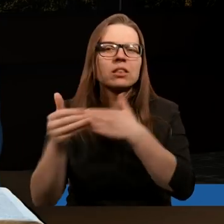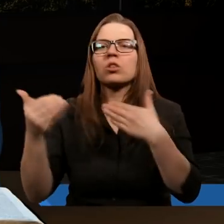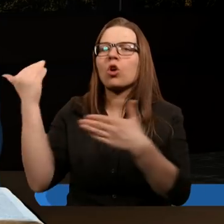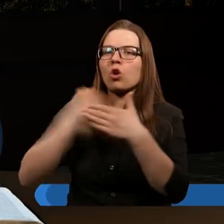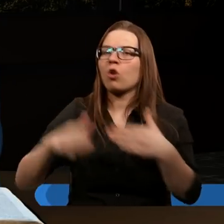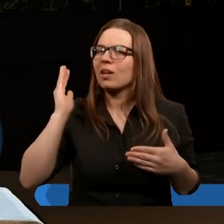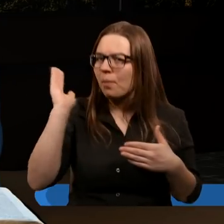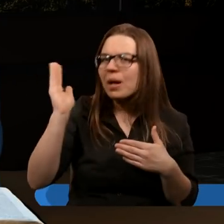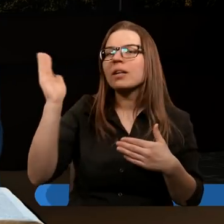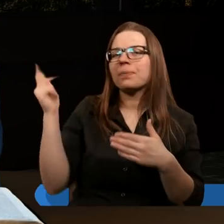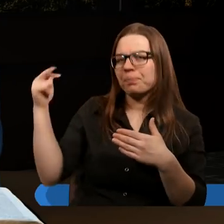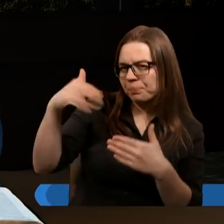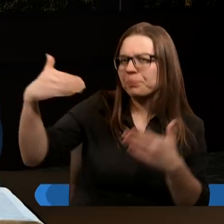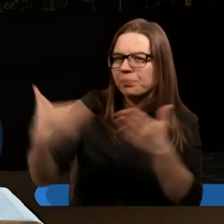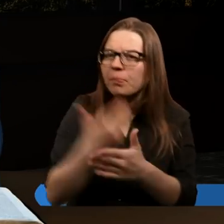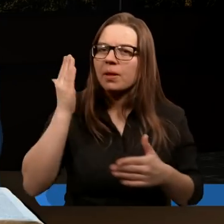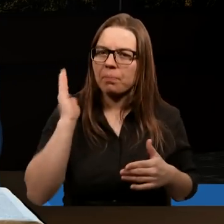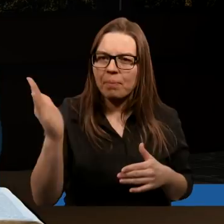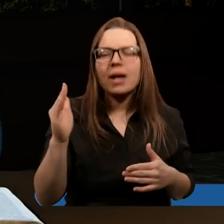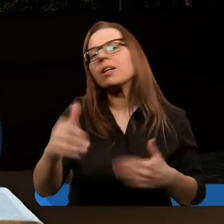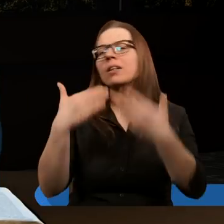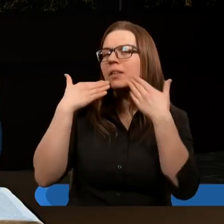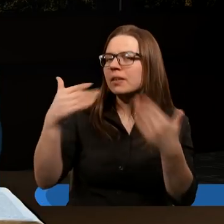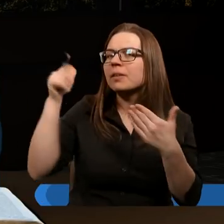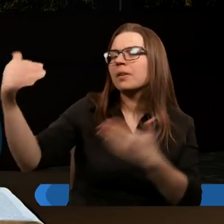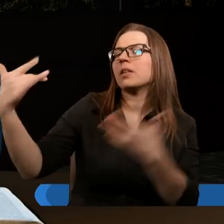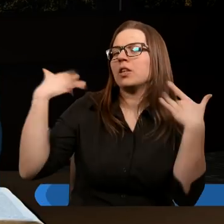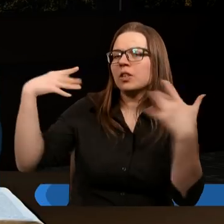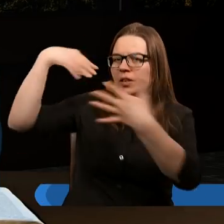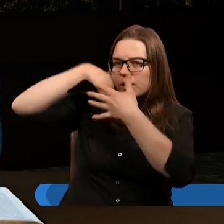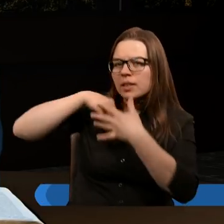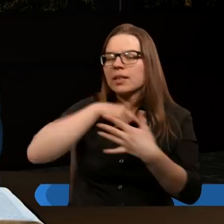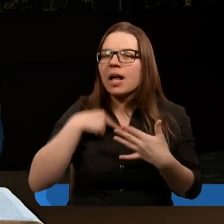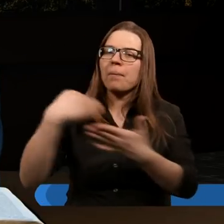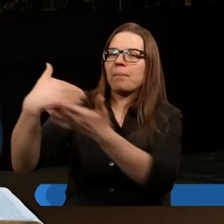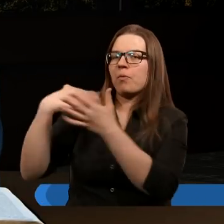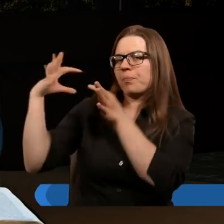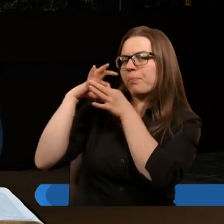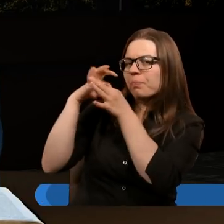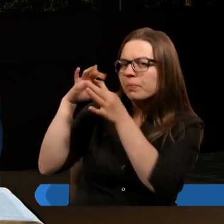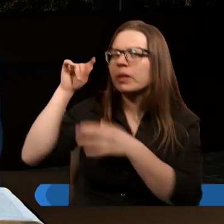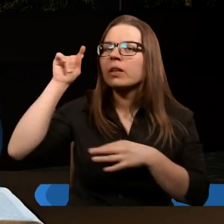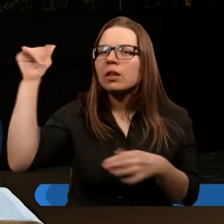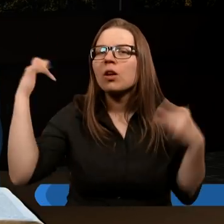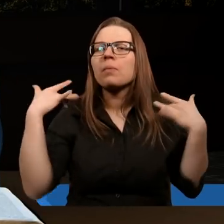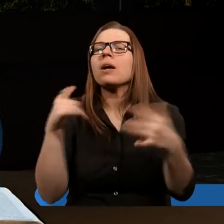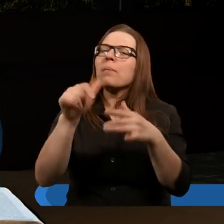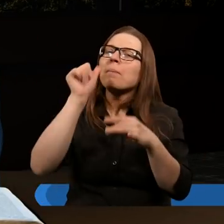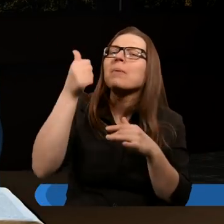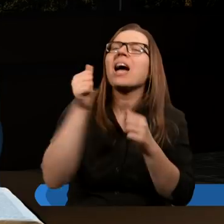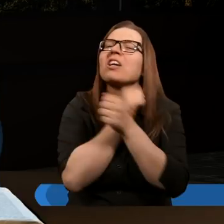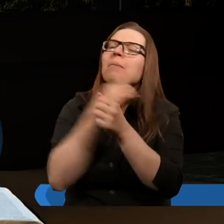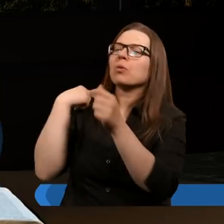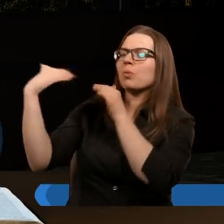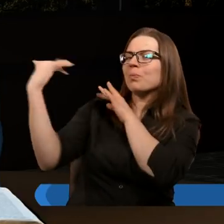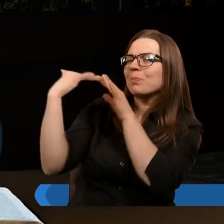i przyjdziesz ponownie. Pomóż nam żyć tym wszystkim, pomóż nam żyć Tobą, pomóż nam troszyć się o tę pierwszą miłość,